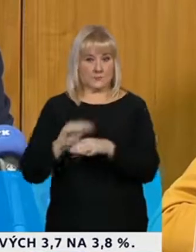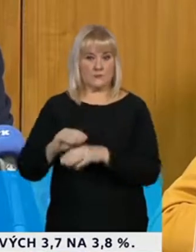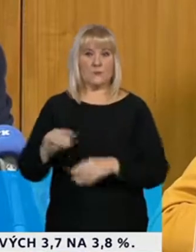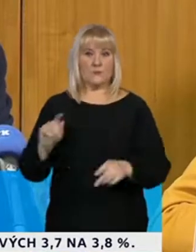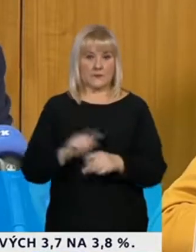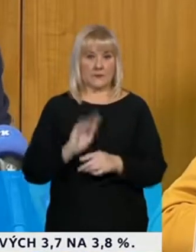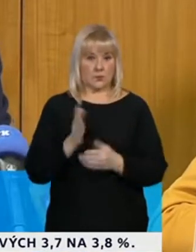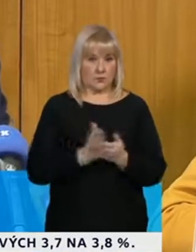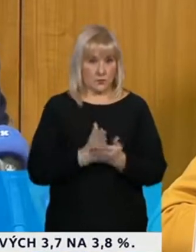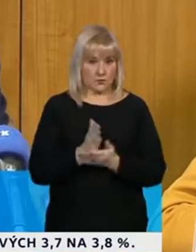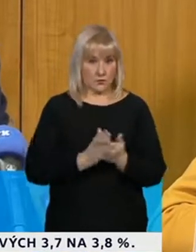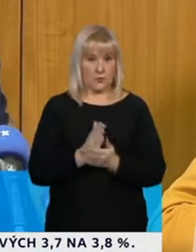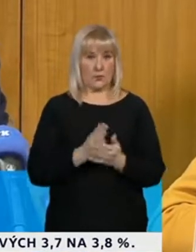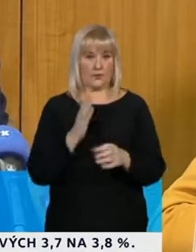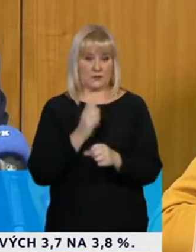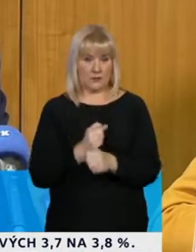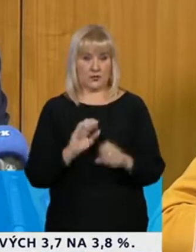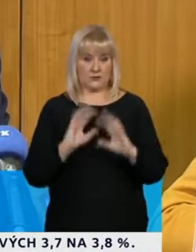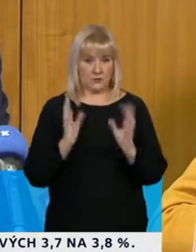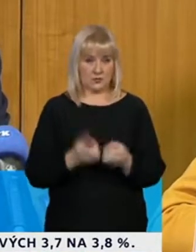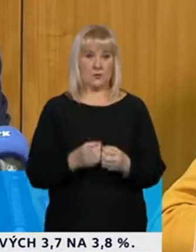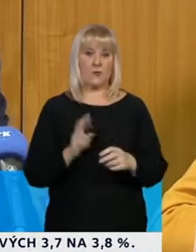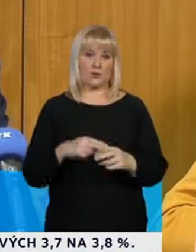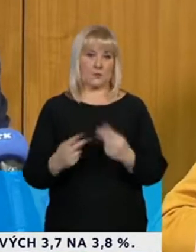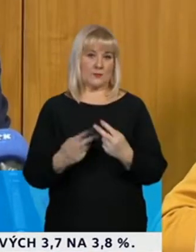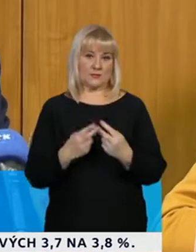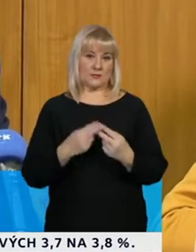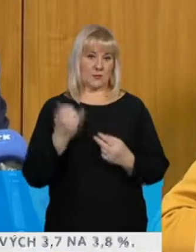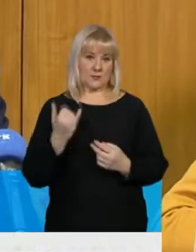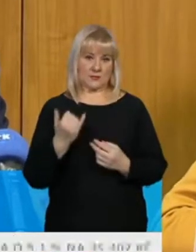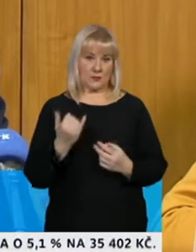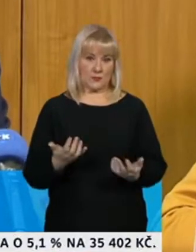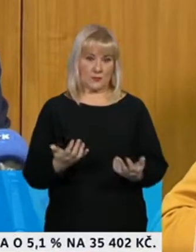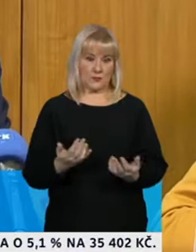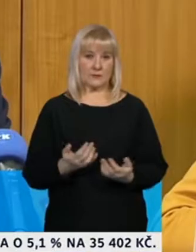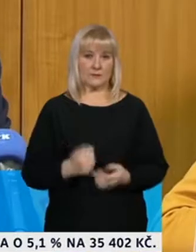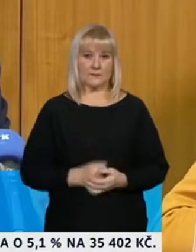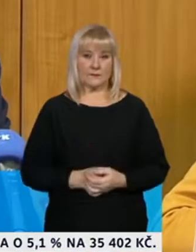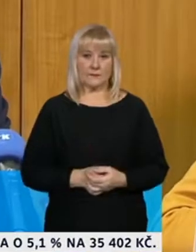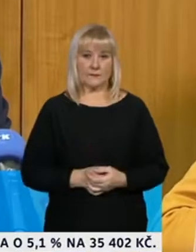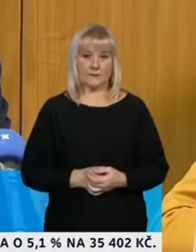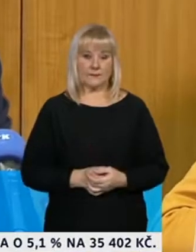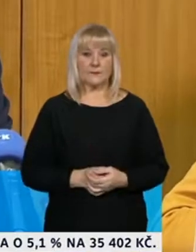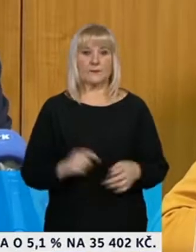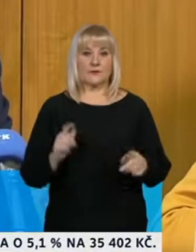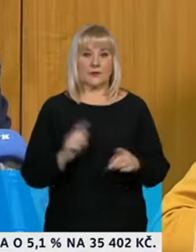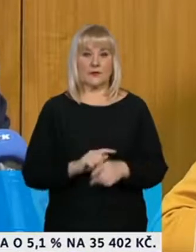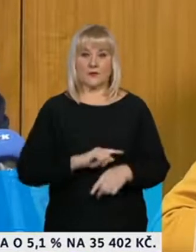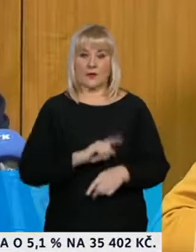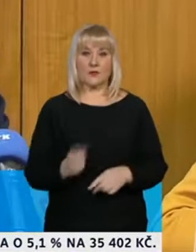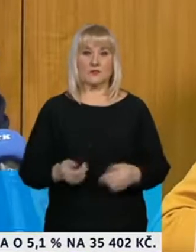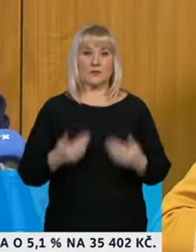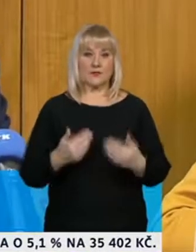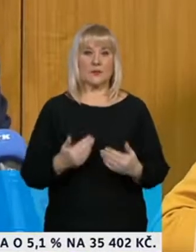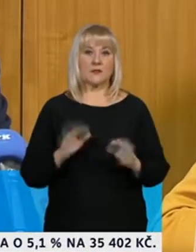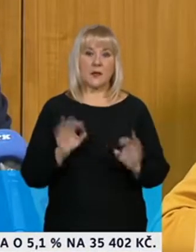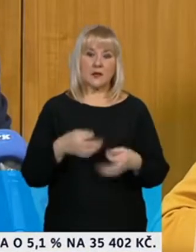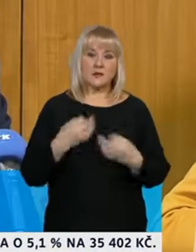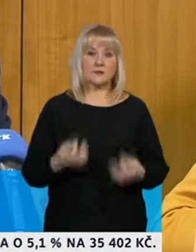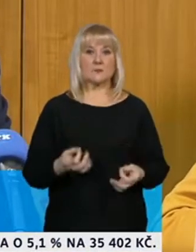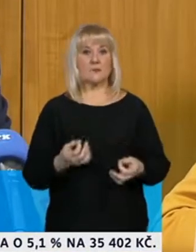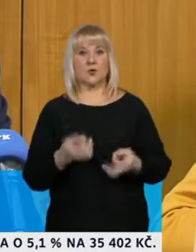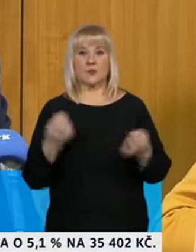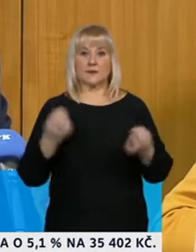opravdu potřeba říct všichni, potom to riziko je minimální. S tím byla připravena. Doposud jsme nezaznamenali žádné